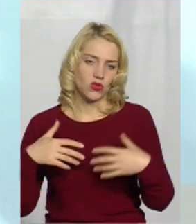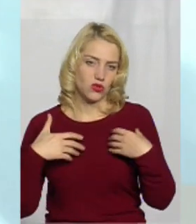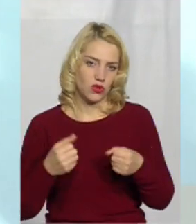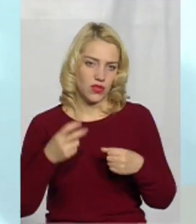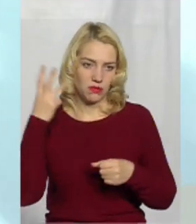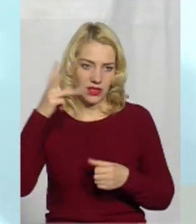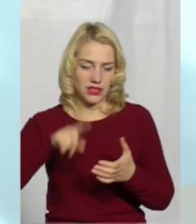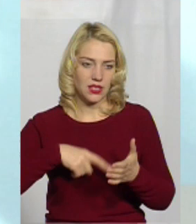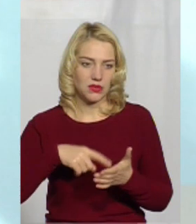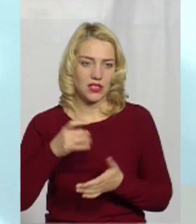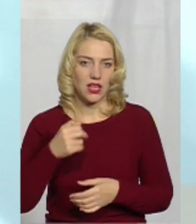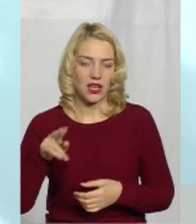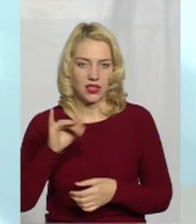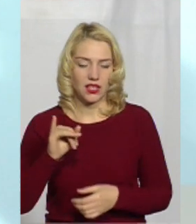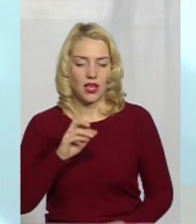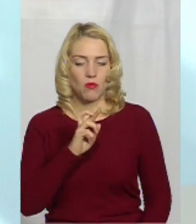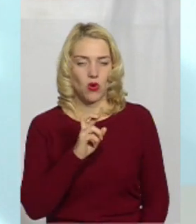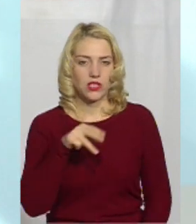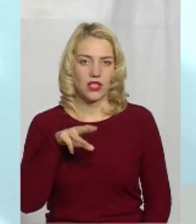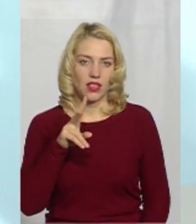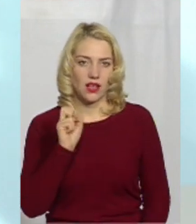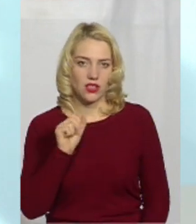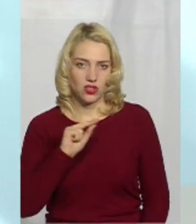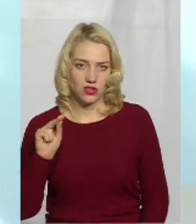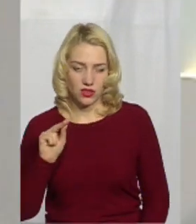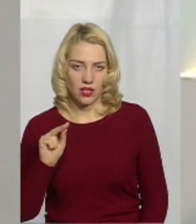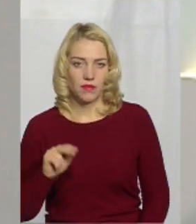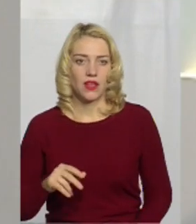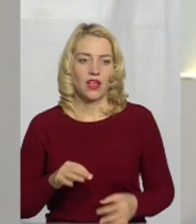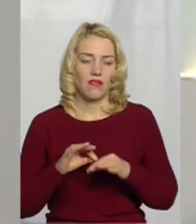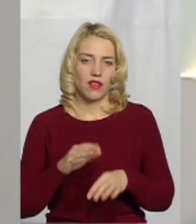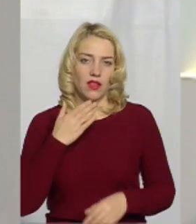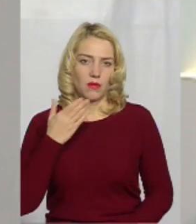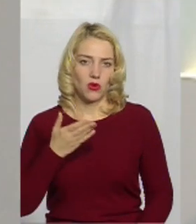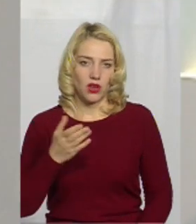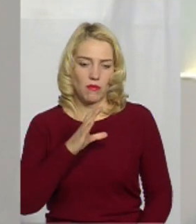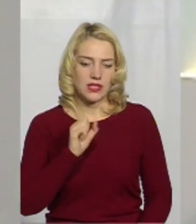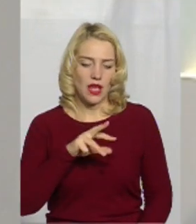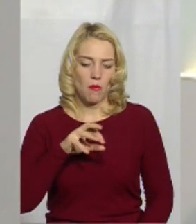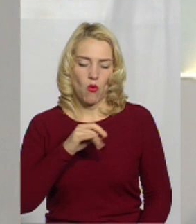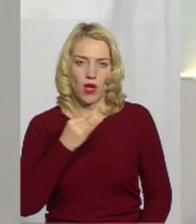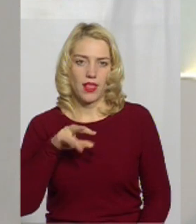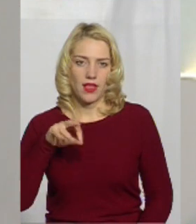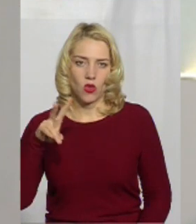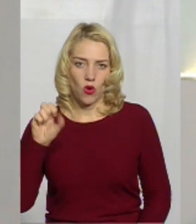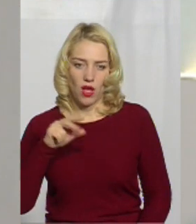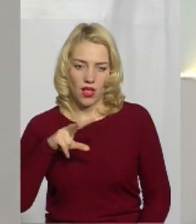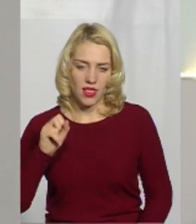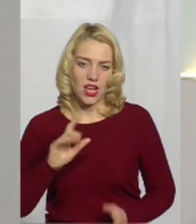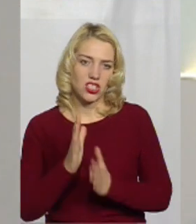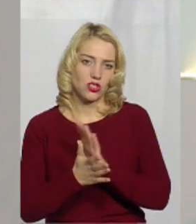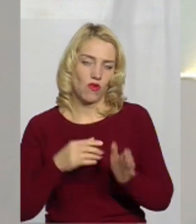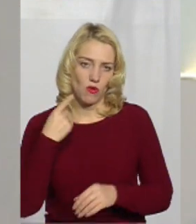міської ради Борис Ткач. Вела програму Алла Самойленко. На жестову мову